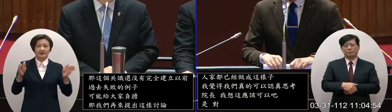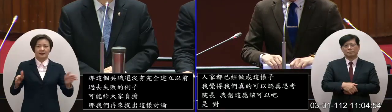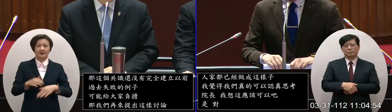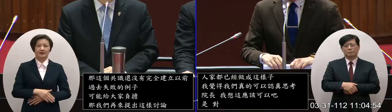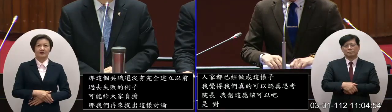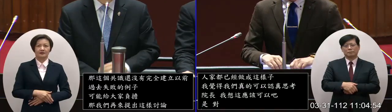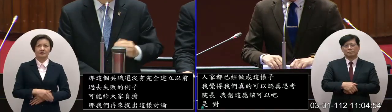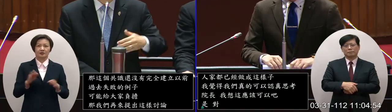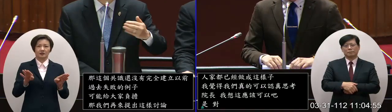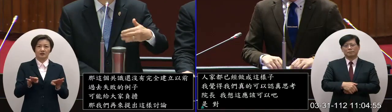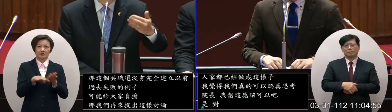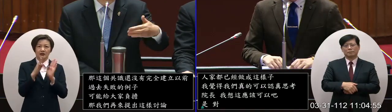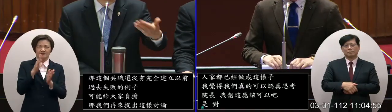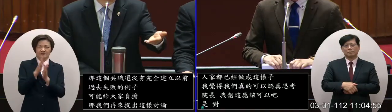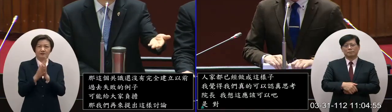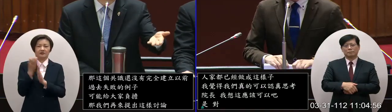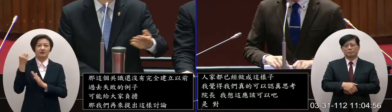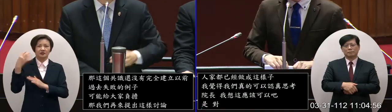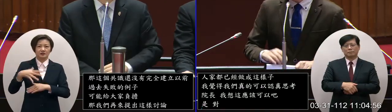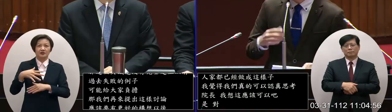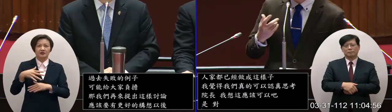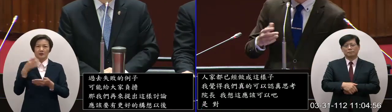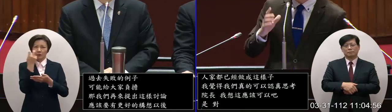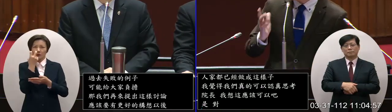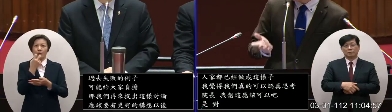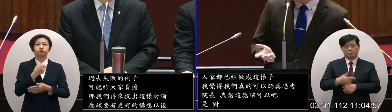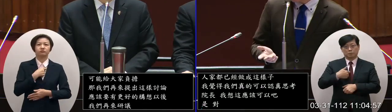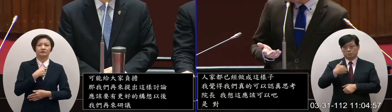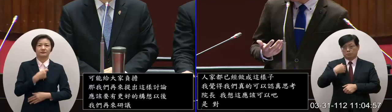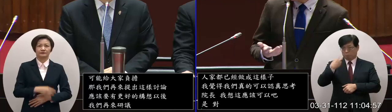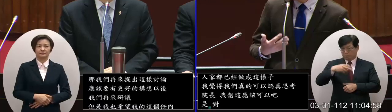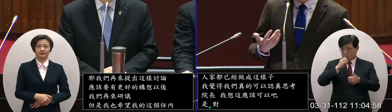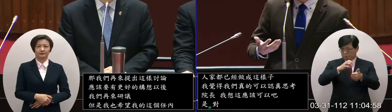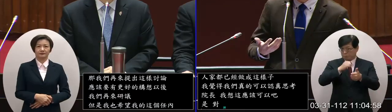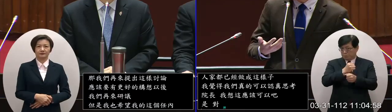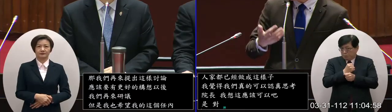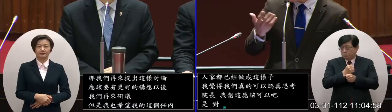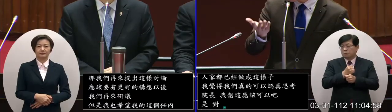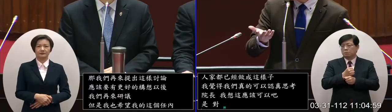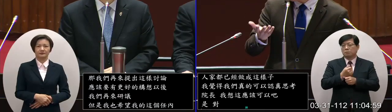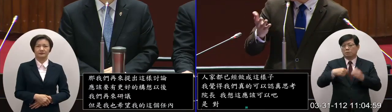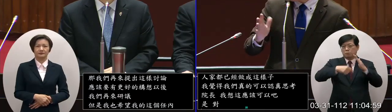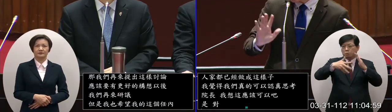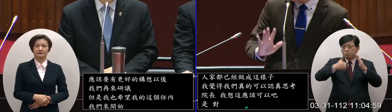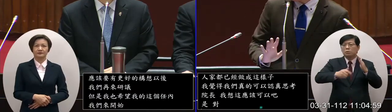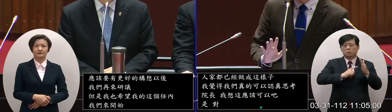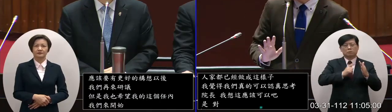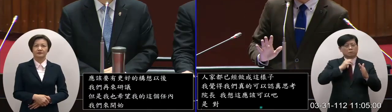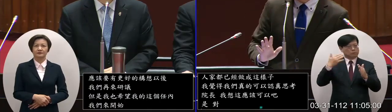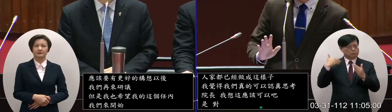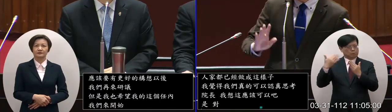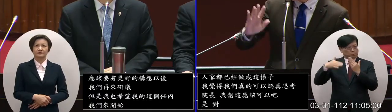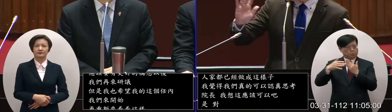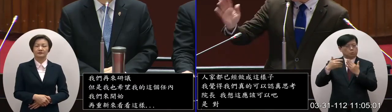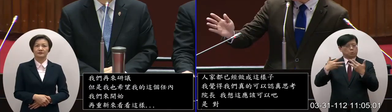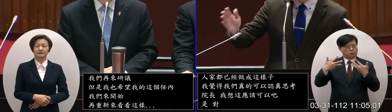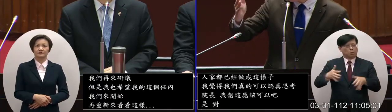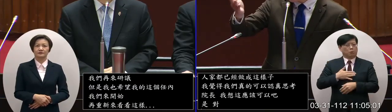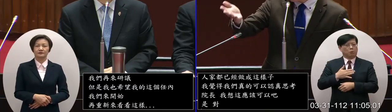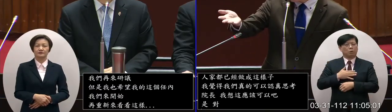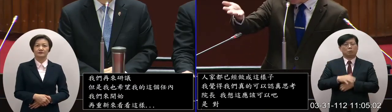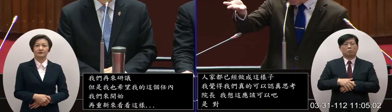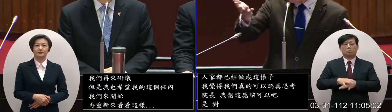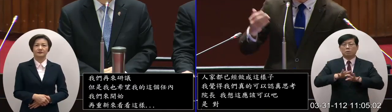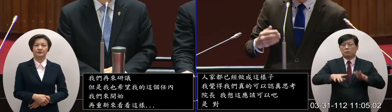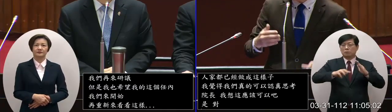開始再重新來看看這樣的可信我必須最後一句話因為其實院長您是學界出征現在